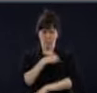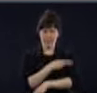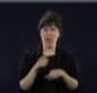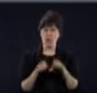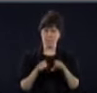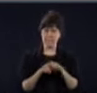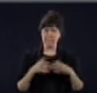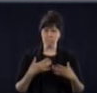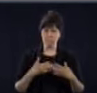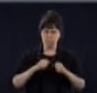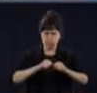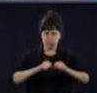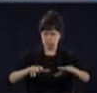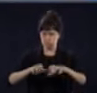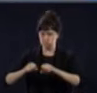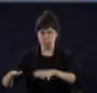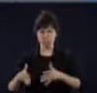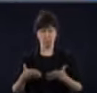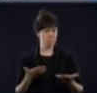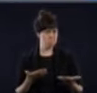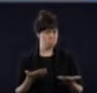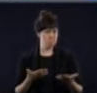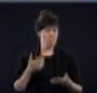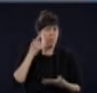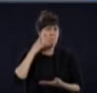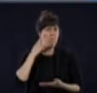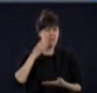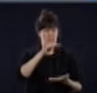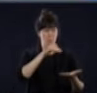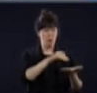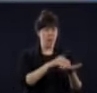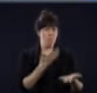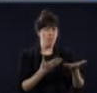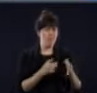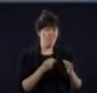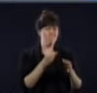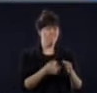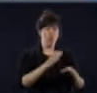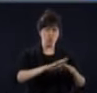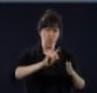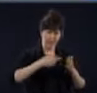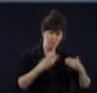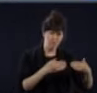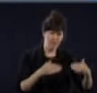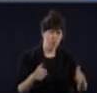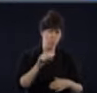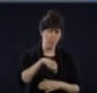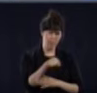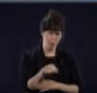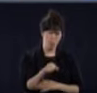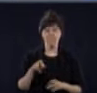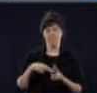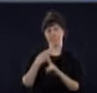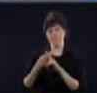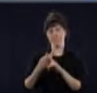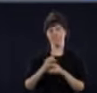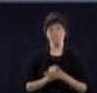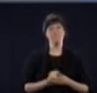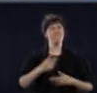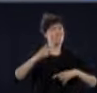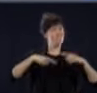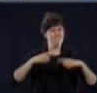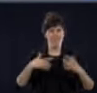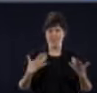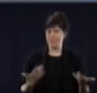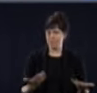inciter à retarder la reprise à Montréal? Écoutez, plusieurs facteurs pourraient nous inciter à retarder la reprise à Montréal.